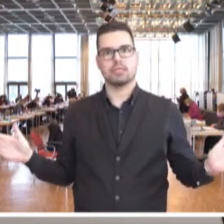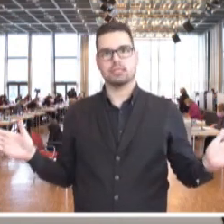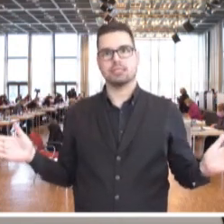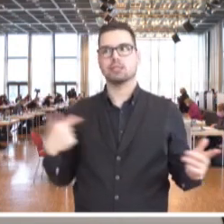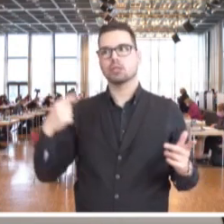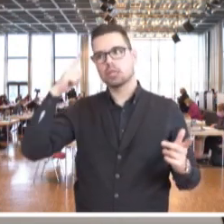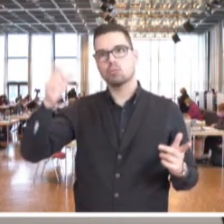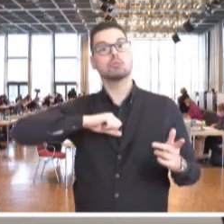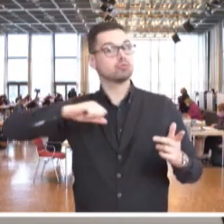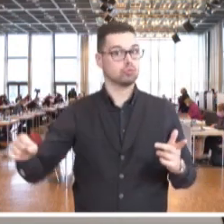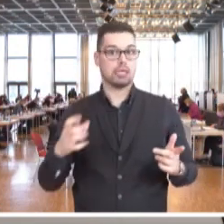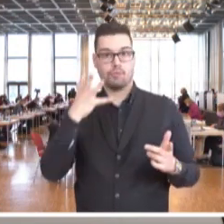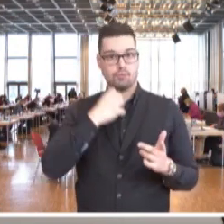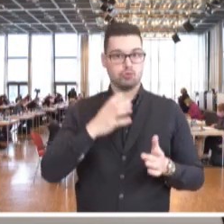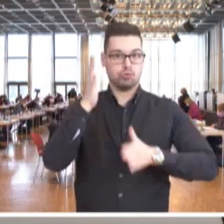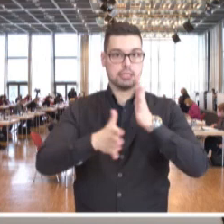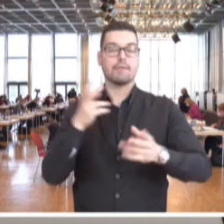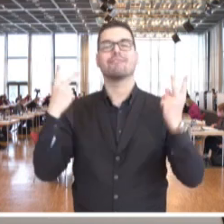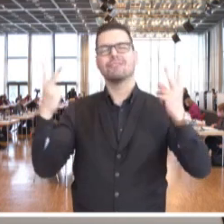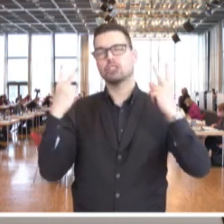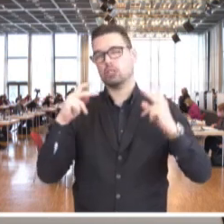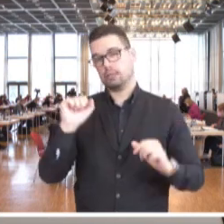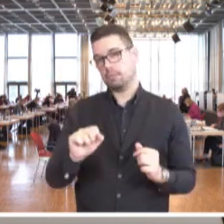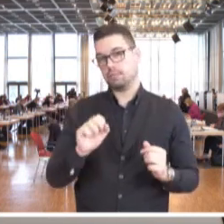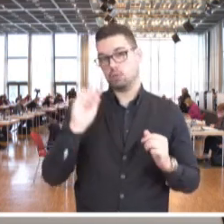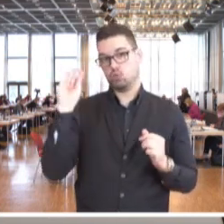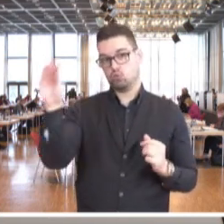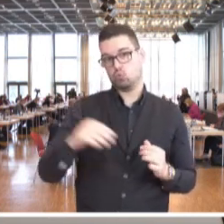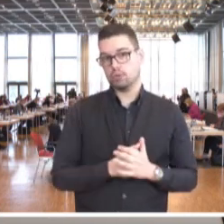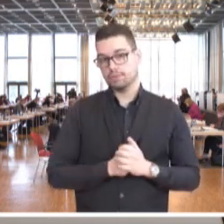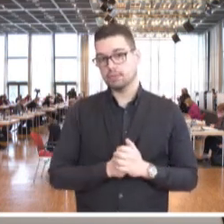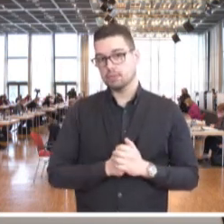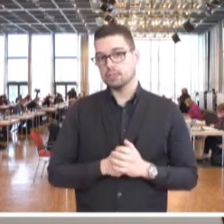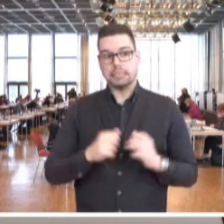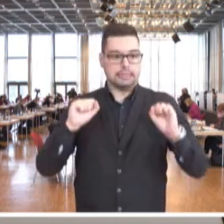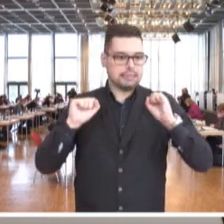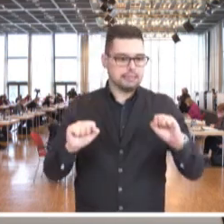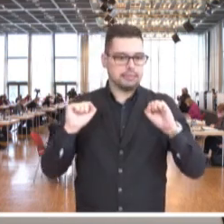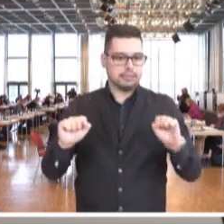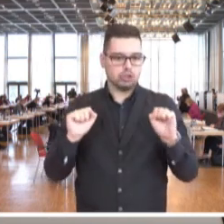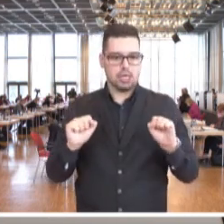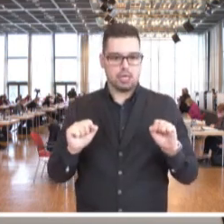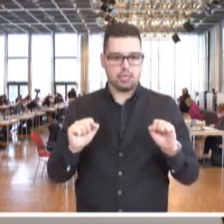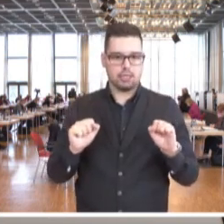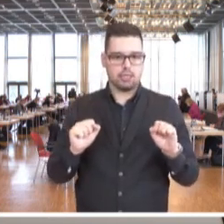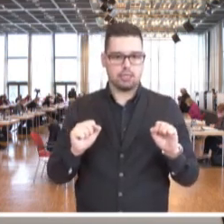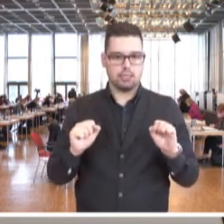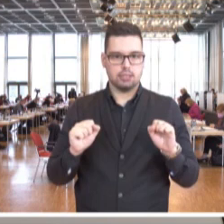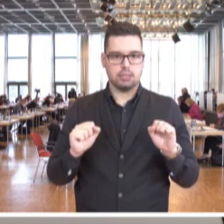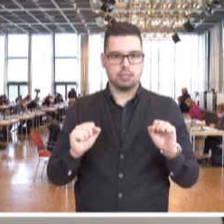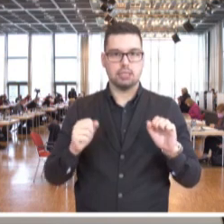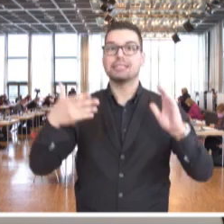Ich denke, der Stelle, was ich sagen möchte, was aber wichtig bleibt, auch für die Zukunft ist, dass wir sicherstellen, dass es eine vernünftige